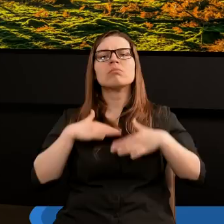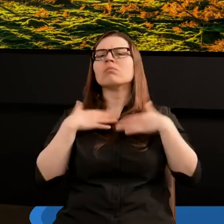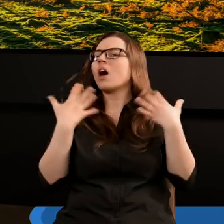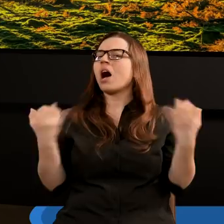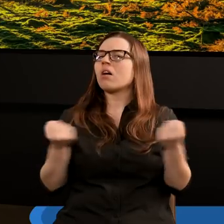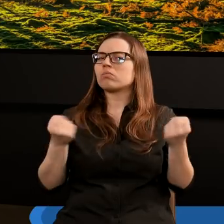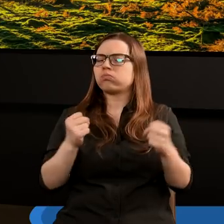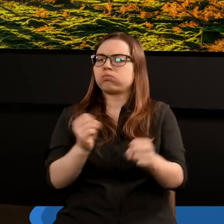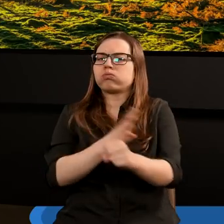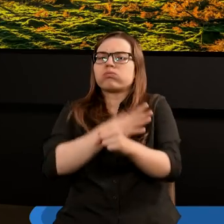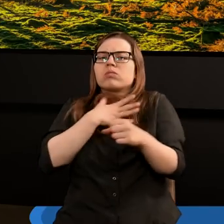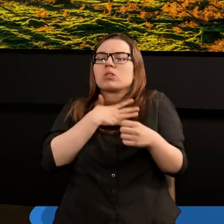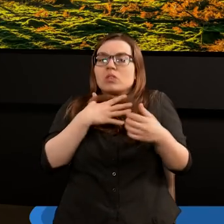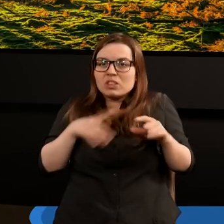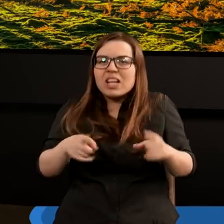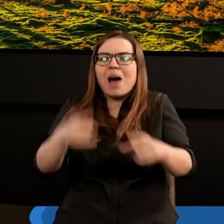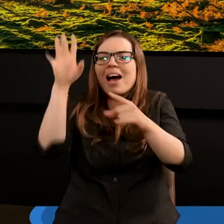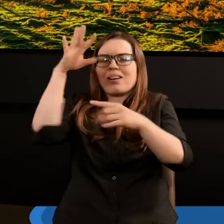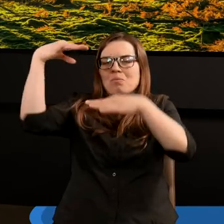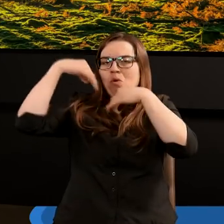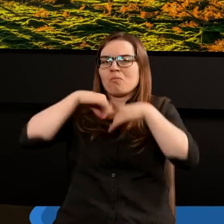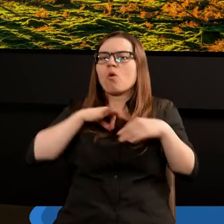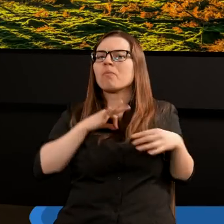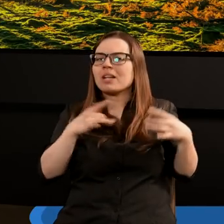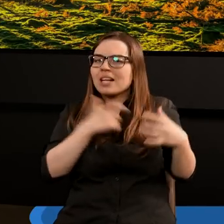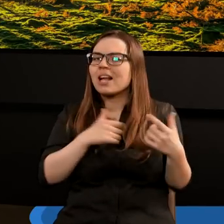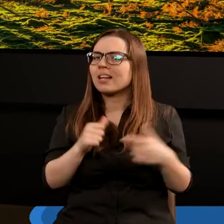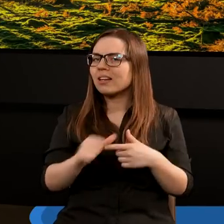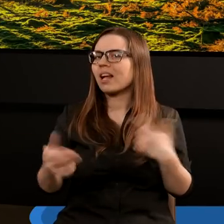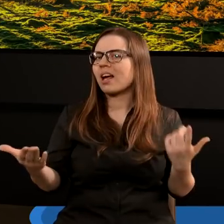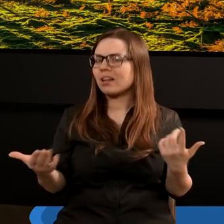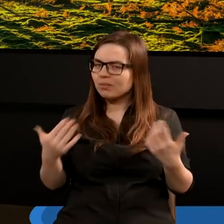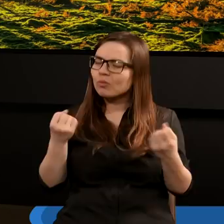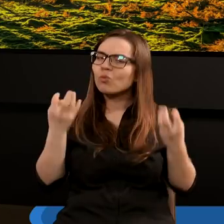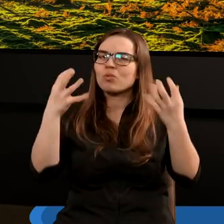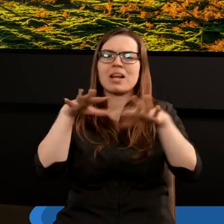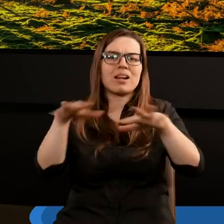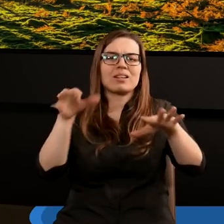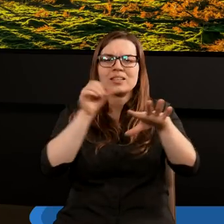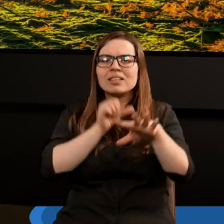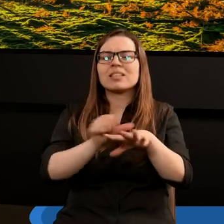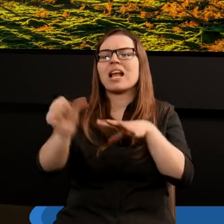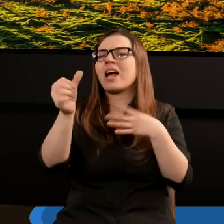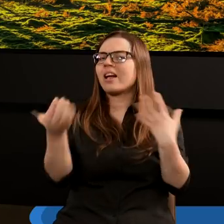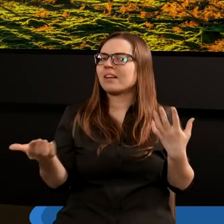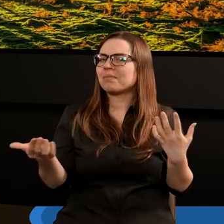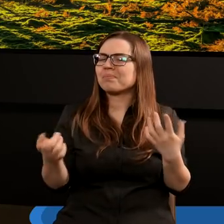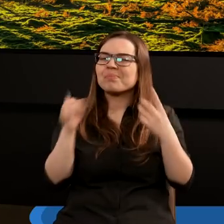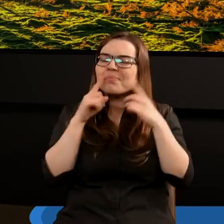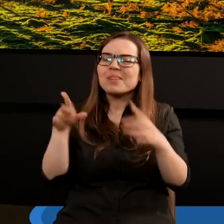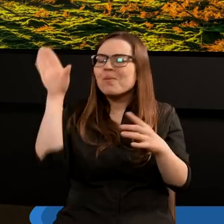Ewangelia, Boże działanie jest wielkie i działy się wielkie cuda i myślę, że dlatego Pan Bóg